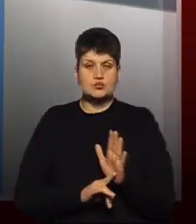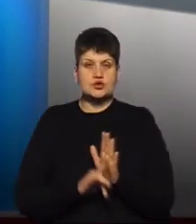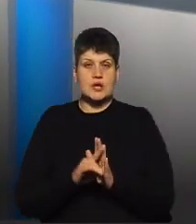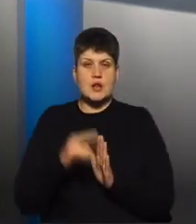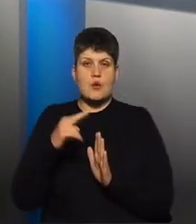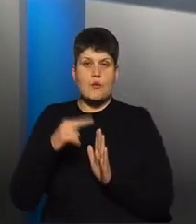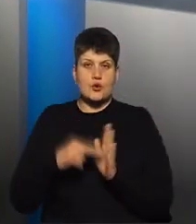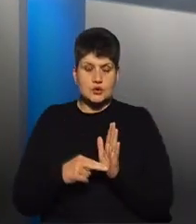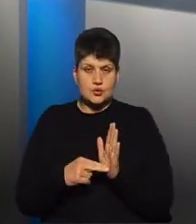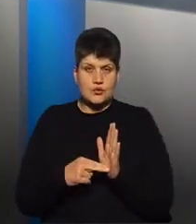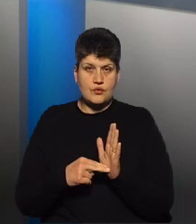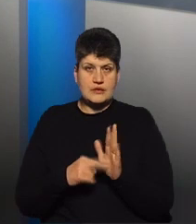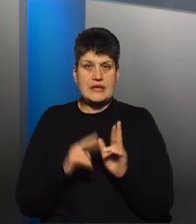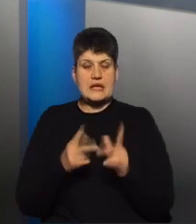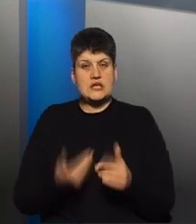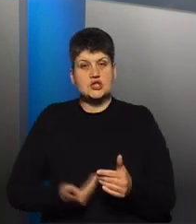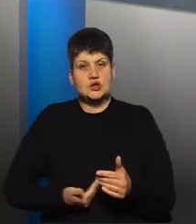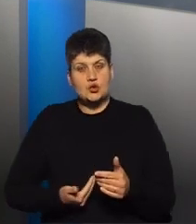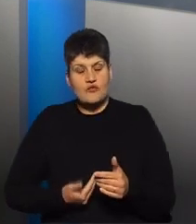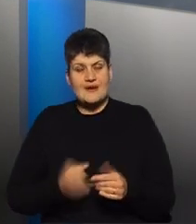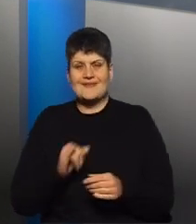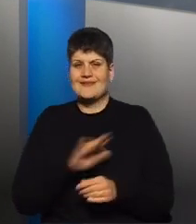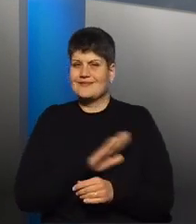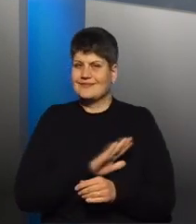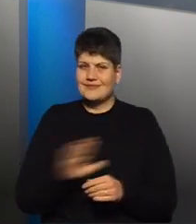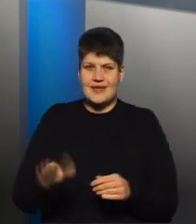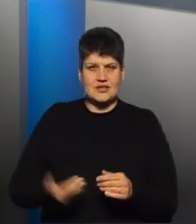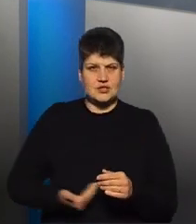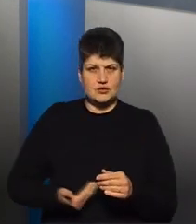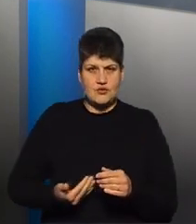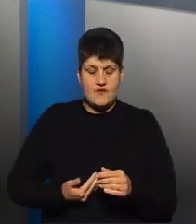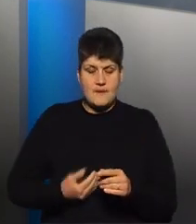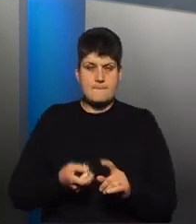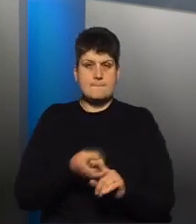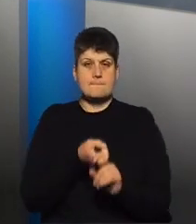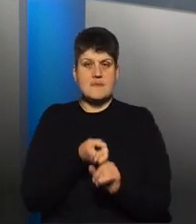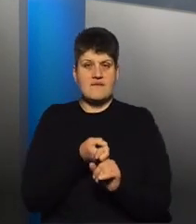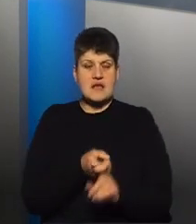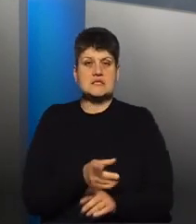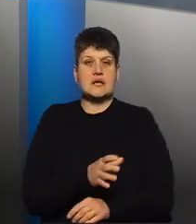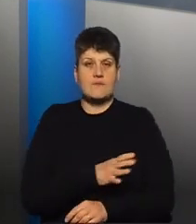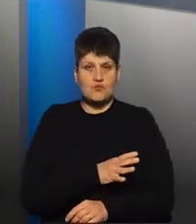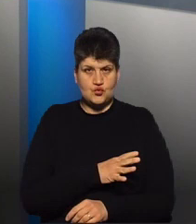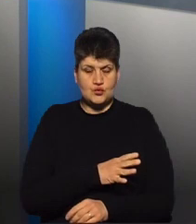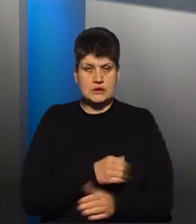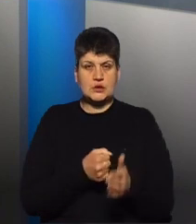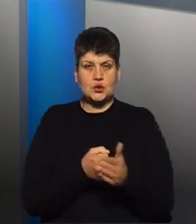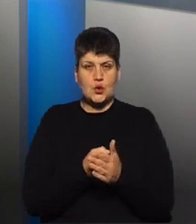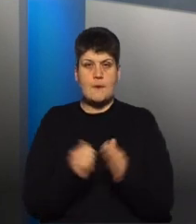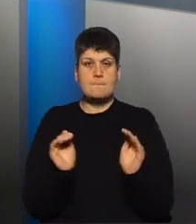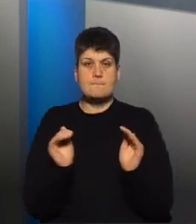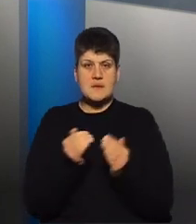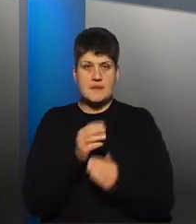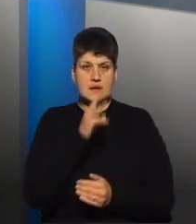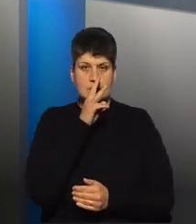як і житлова, так і нежитлова. Прив'язка була до мінімальної заробітної плати.